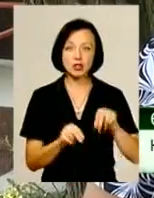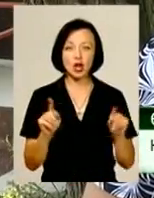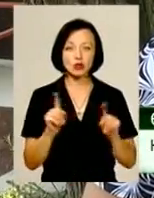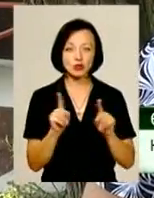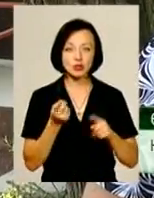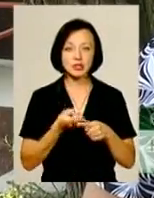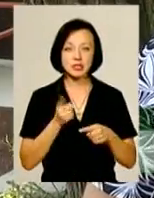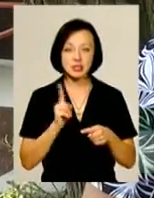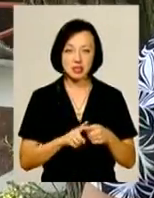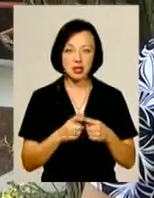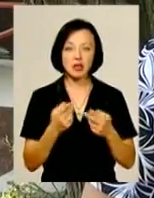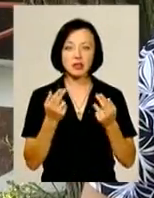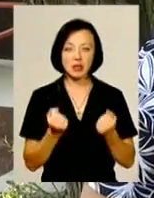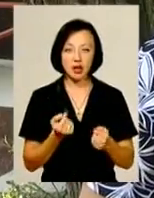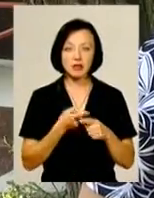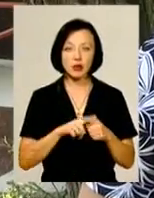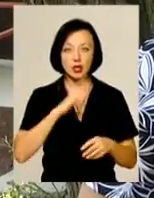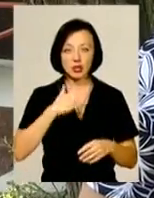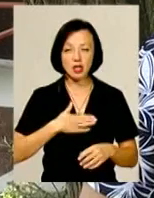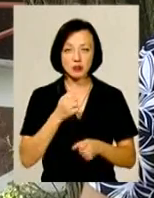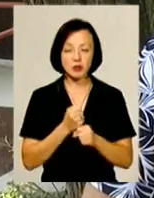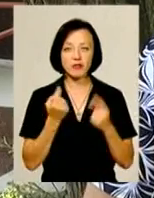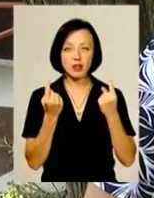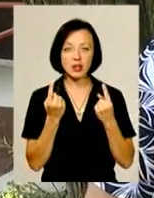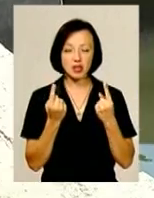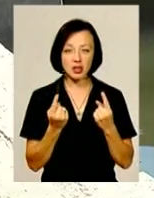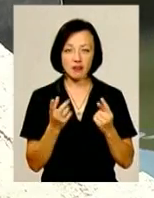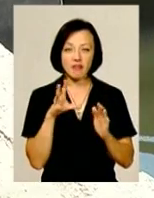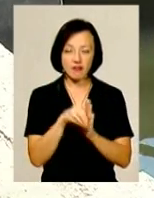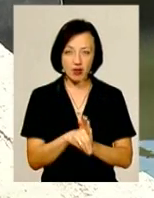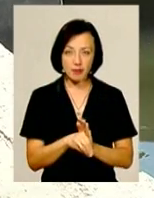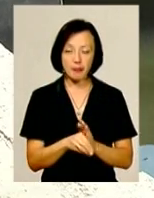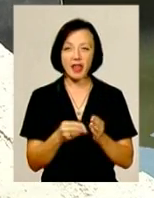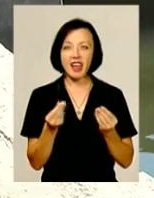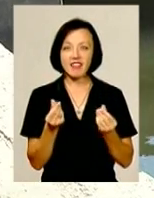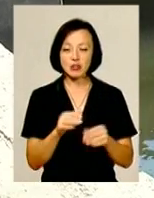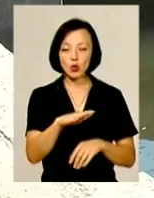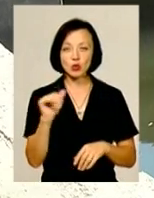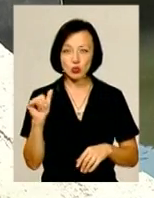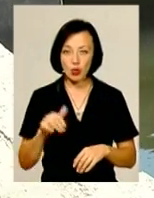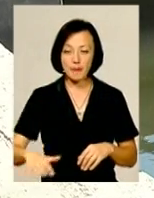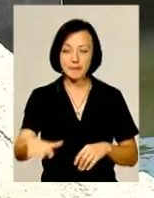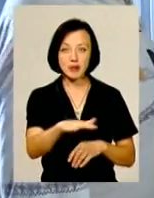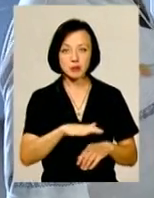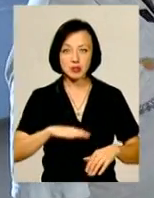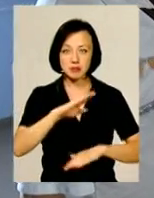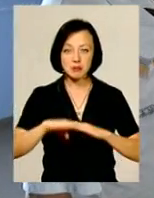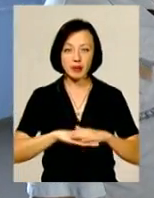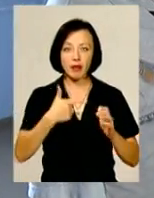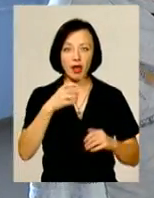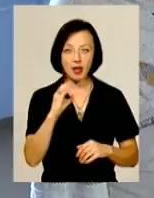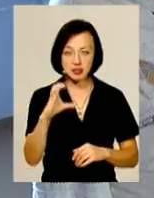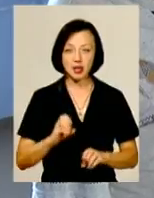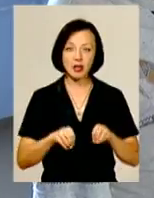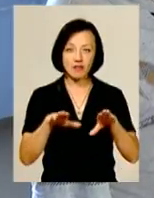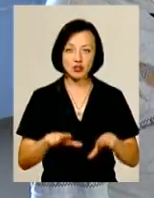це так, то є наше напрацювання і то є велике вливання. Інвестор, який орендує в громади приміщення під ГЕС, на розв'язання